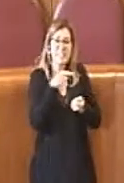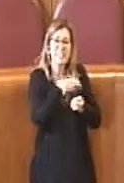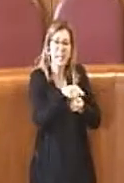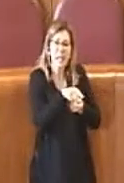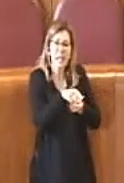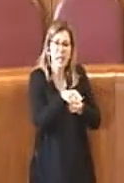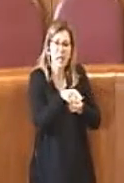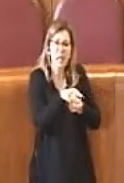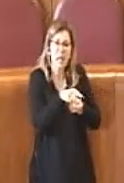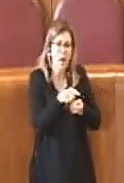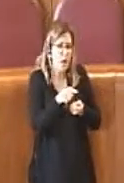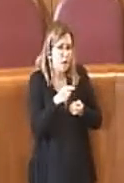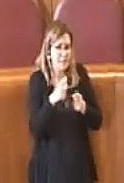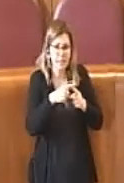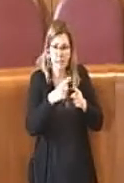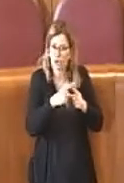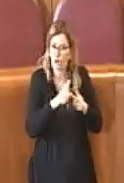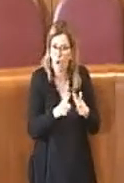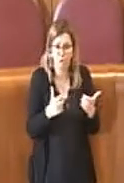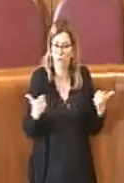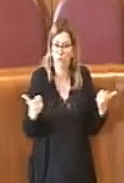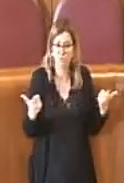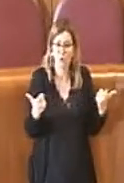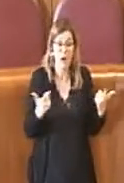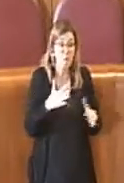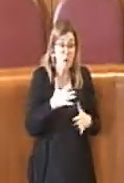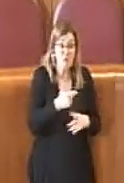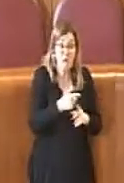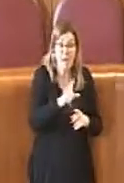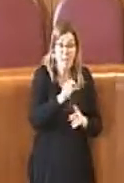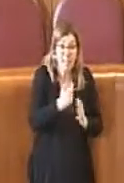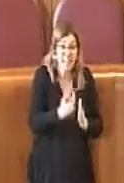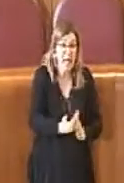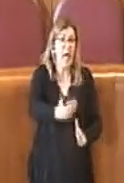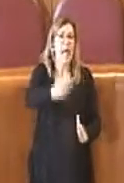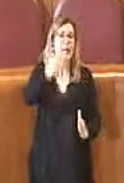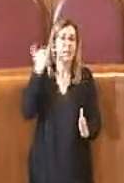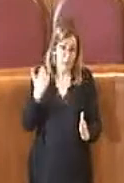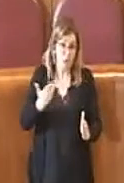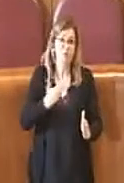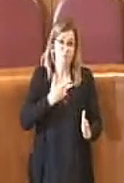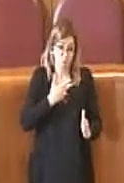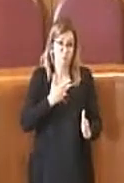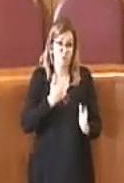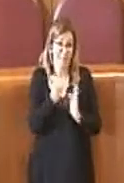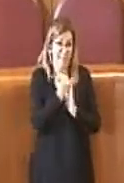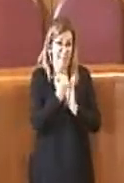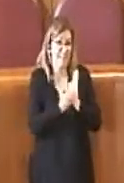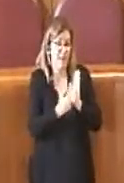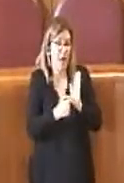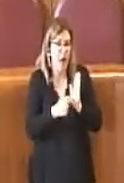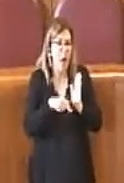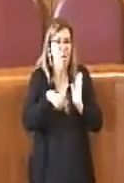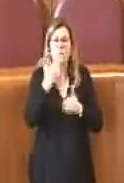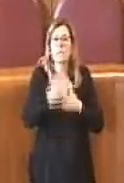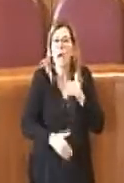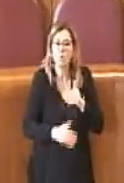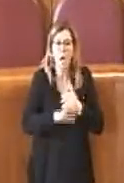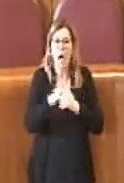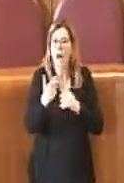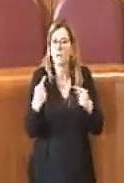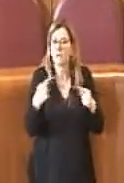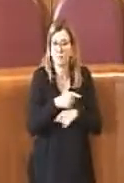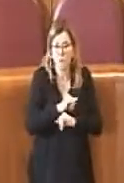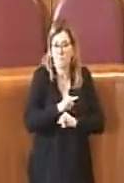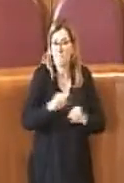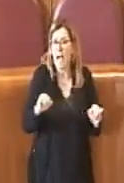titolo. Alcuni lo hanno avuto forse vent'anni fa, poi nel frattempo è scaduto, altri forse non lo hanno mai avuto. E l